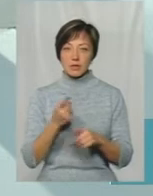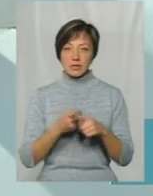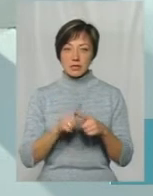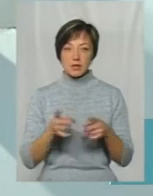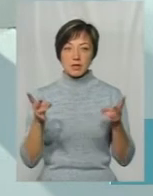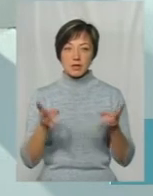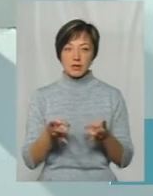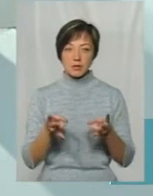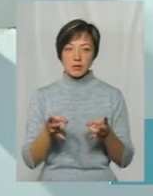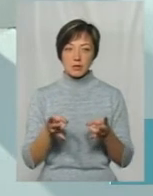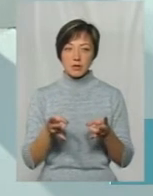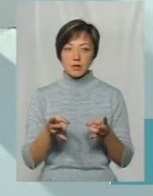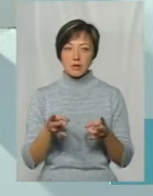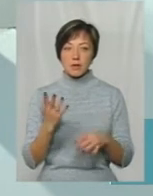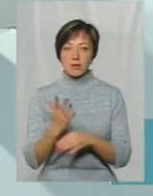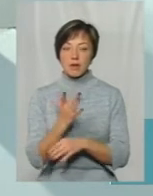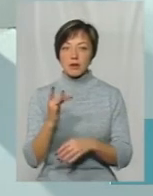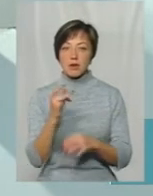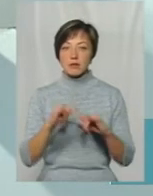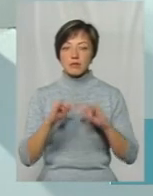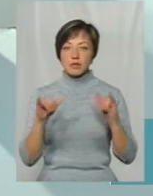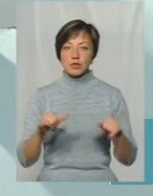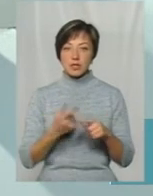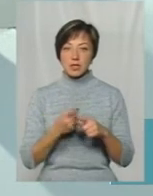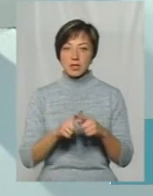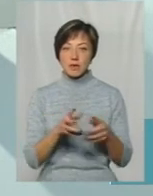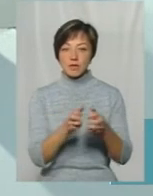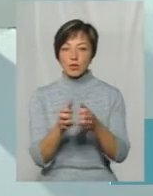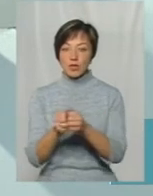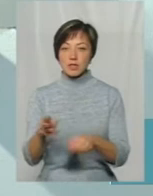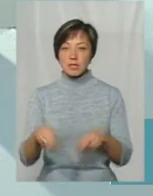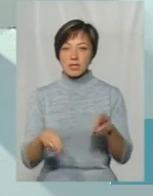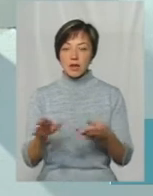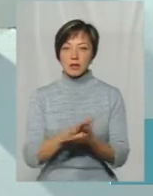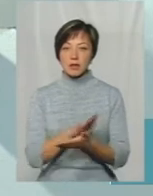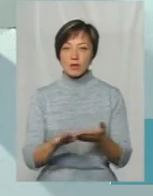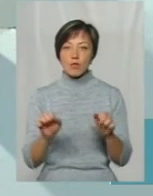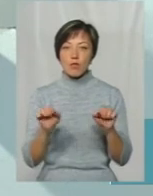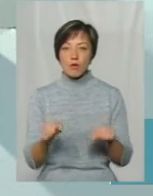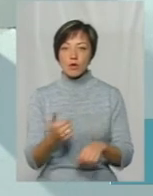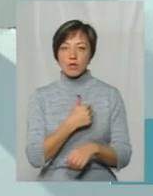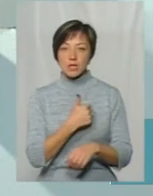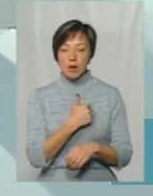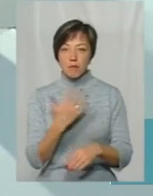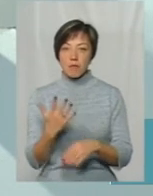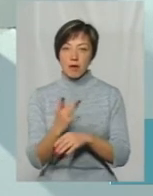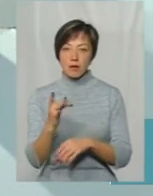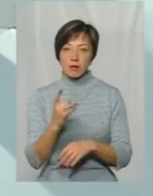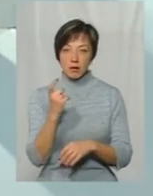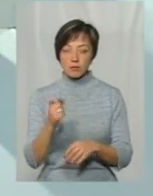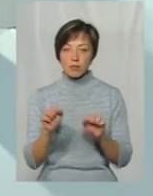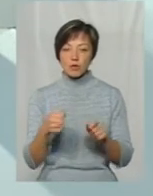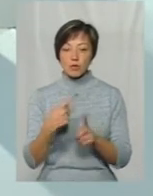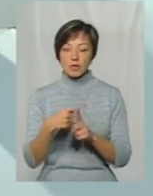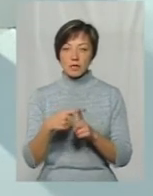це треба, ну, мабуть, що в 5 разів збільшити оцей відлов і стерилізацію Щоб можна, ну, хоча б в 5, щоб можна було отримати